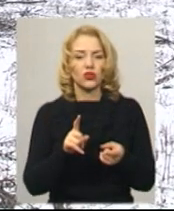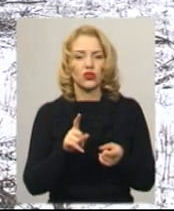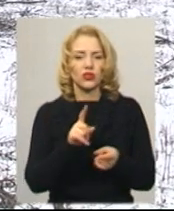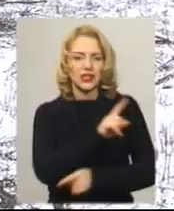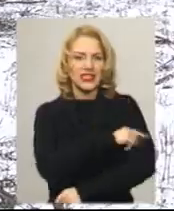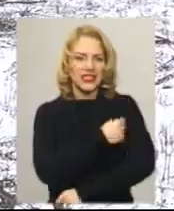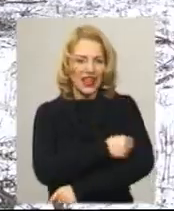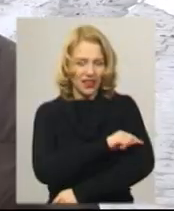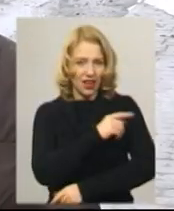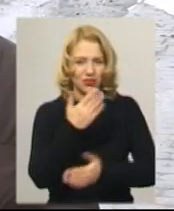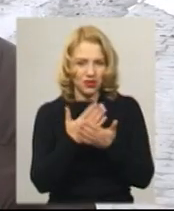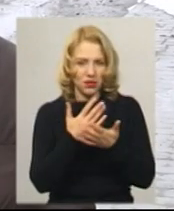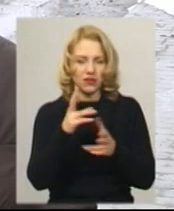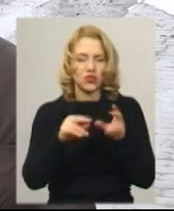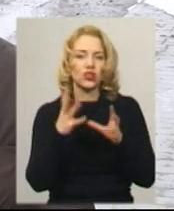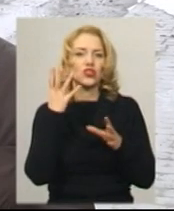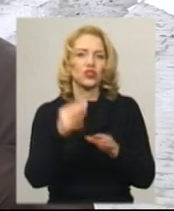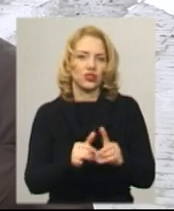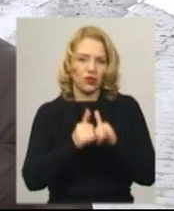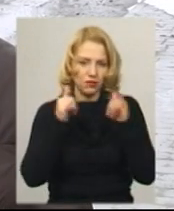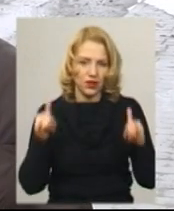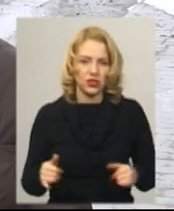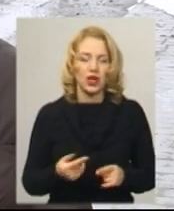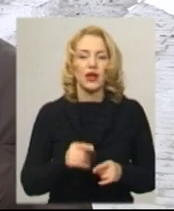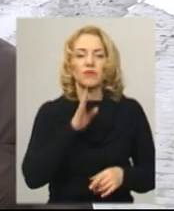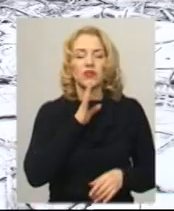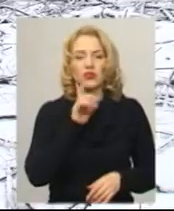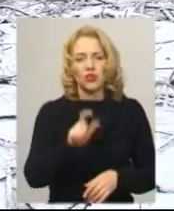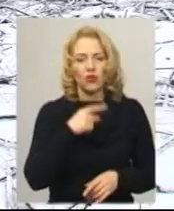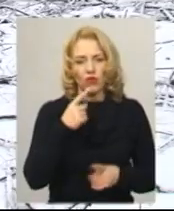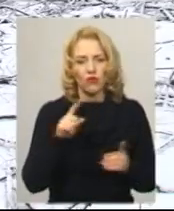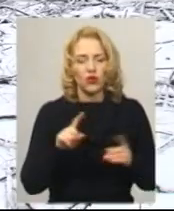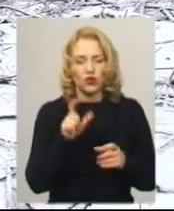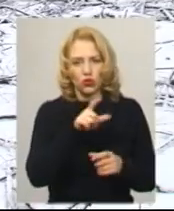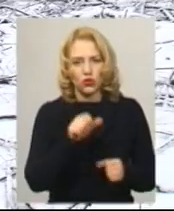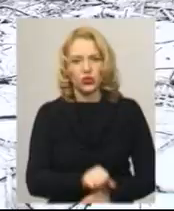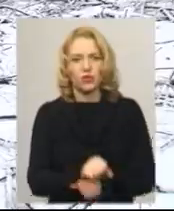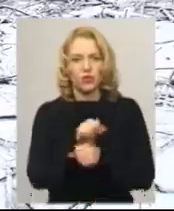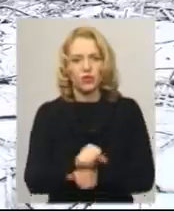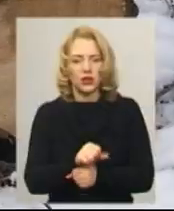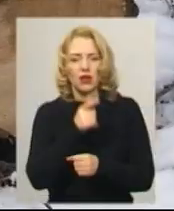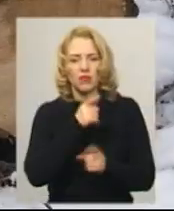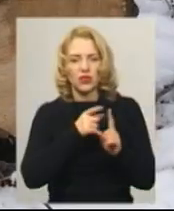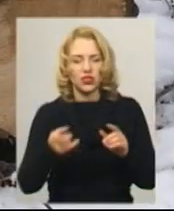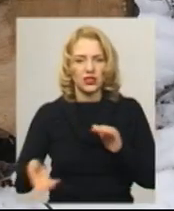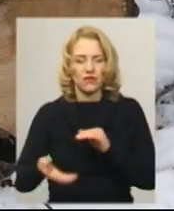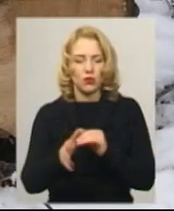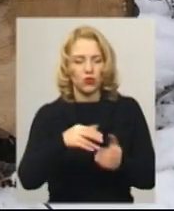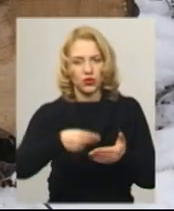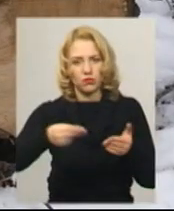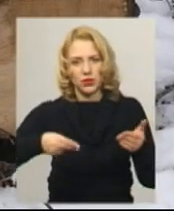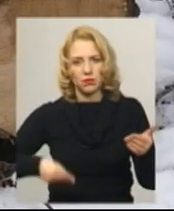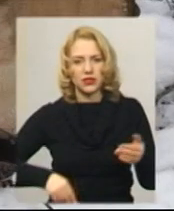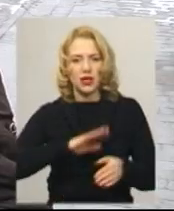це не посвітаєш скільки. Місцева жителька Оксана Саманюк каже, люди з протестами збиралися в лісі під час вирубки, потім збирали підписи під